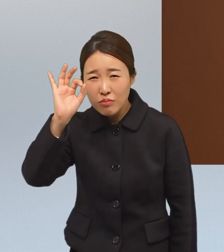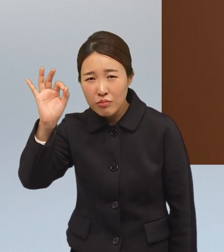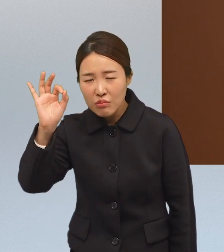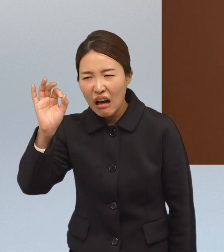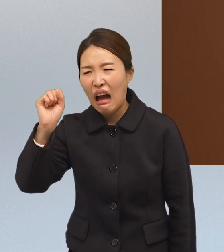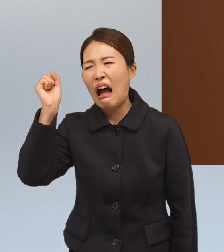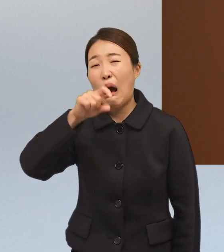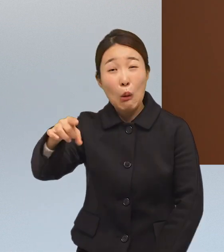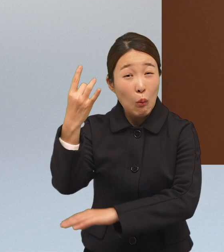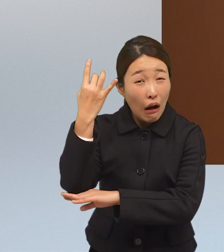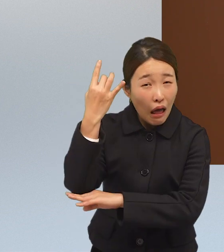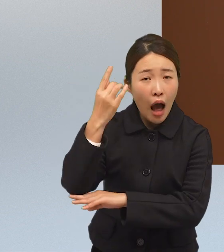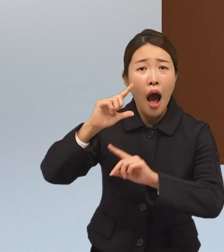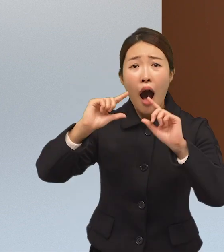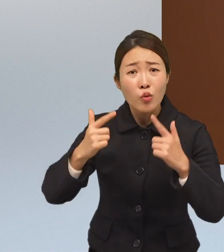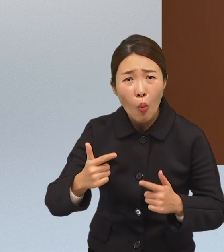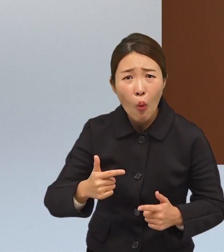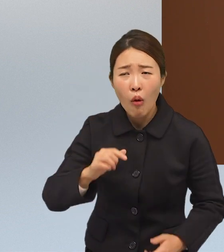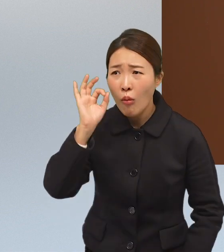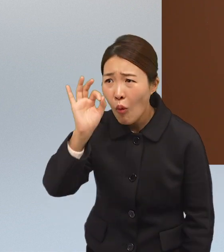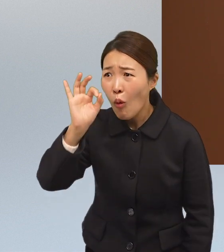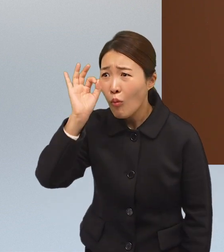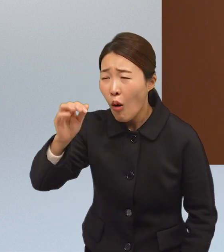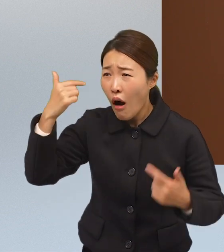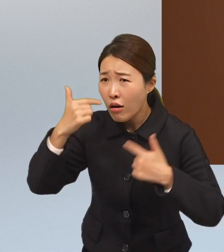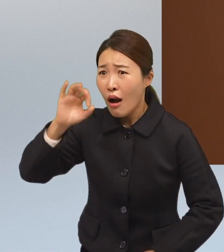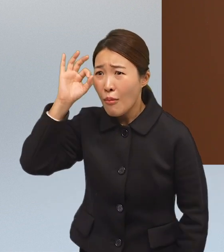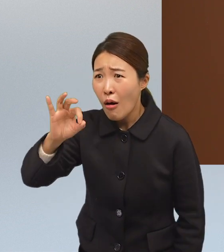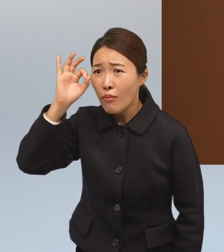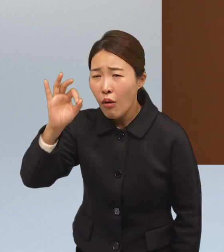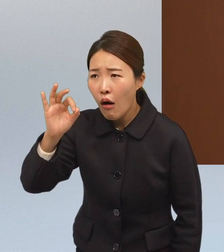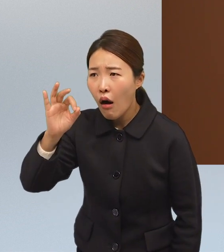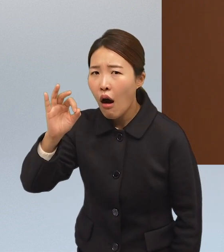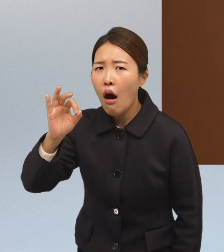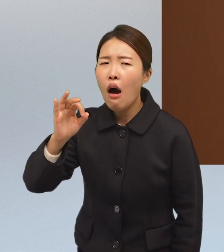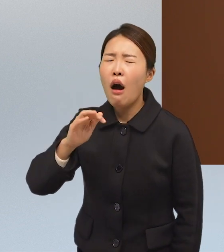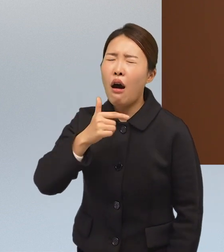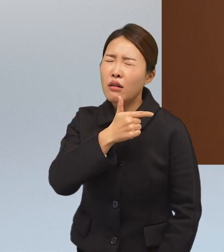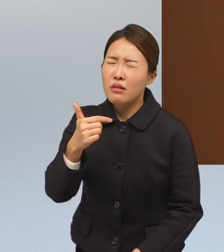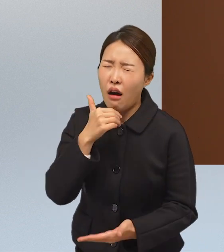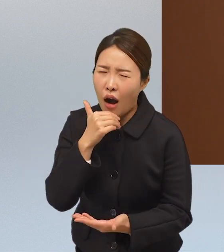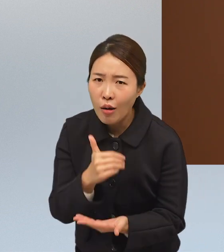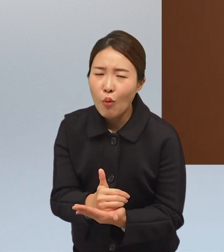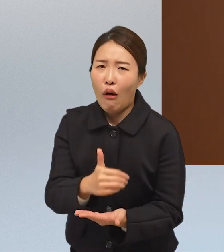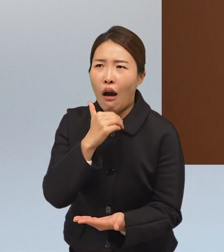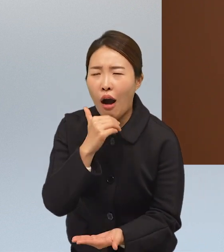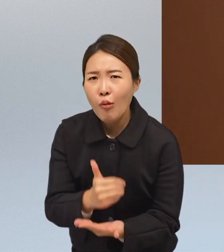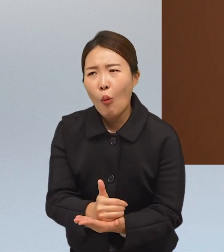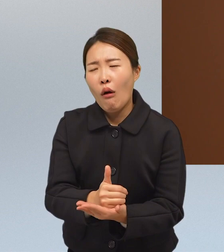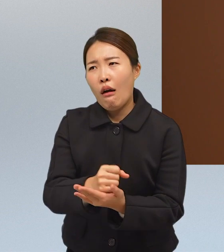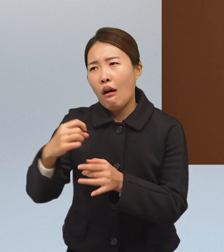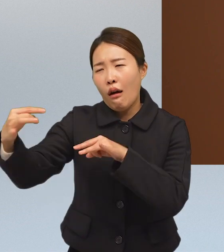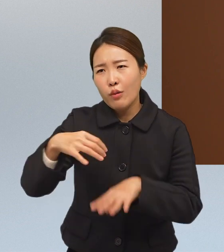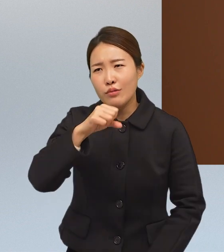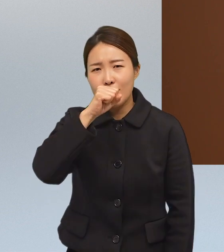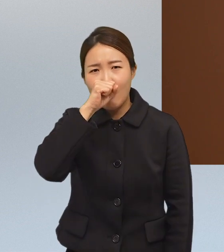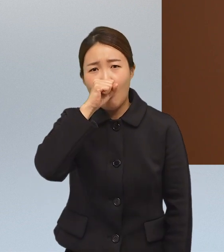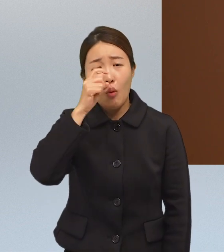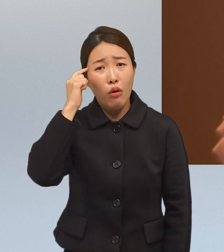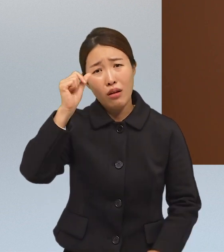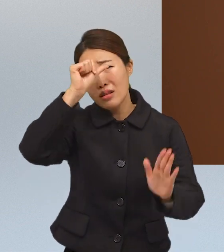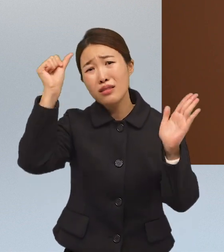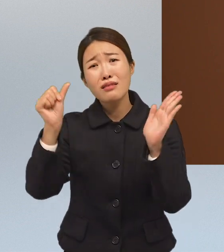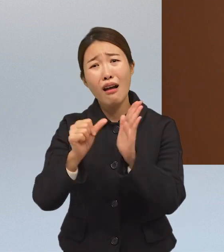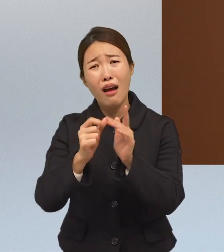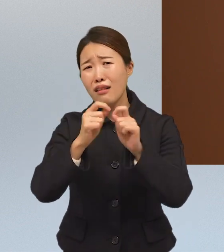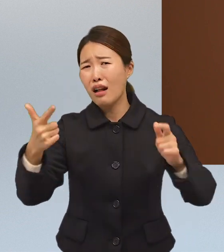아 그러려니 하는 게 아니라 이게 진짜 너무 좋고 항상 갈 때마다 그런 점이 정말 큰 감동이 돼서 오는 것 같아요 왜냐면